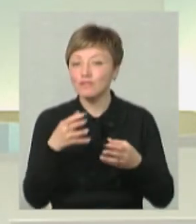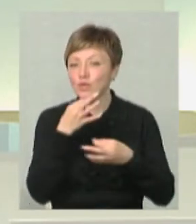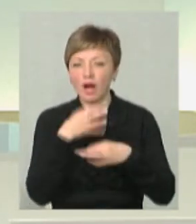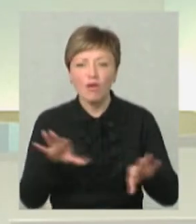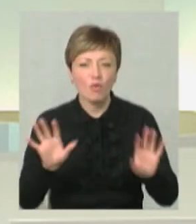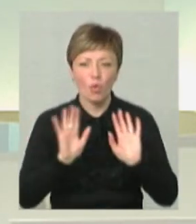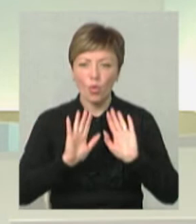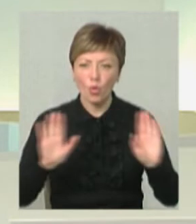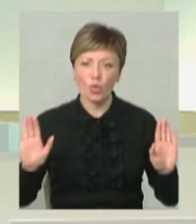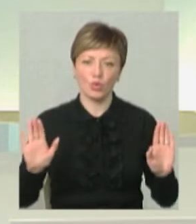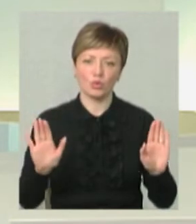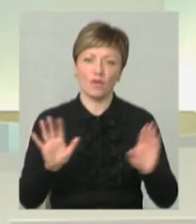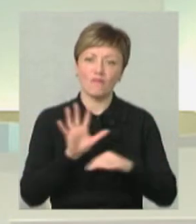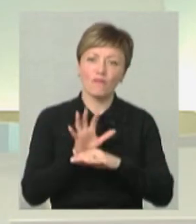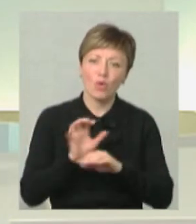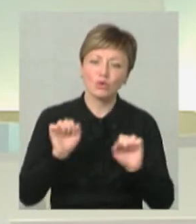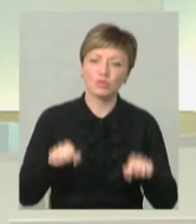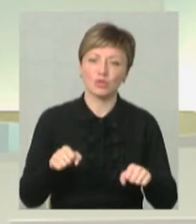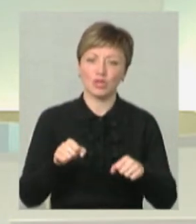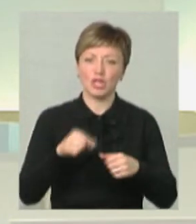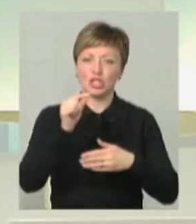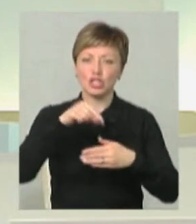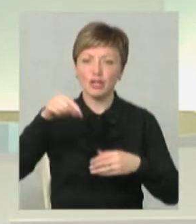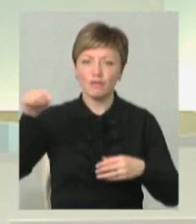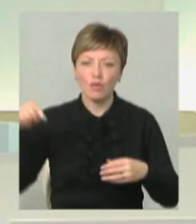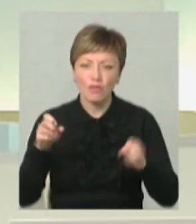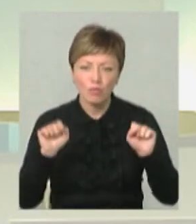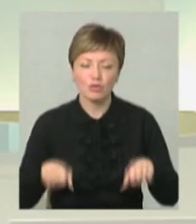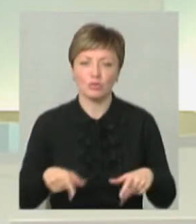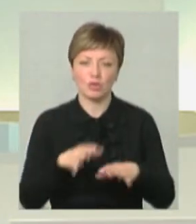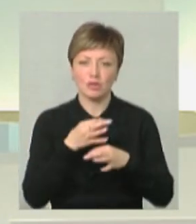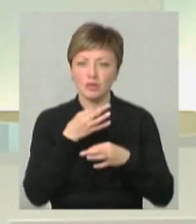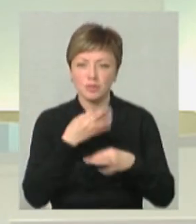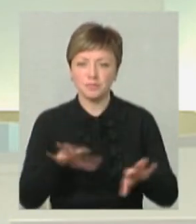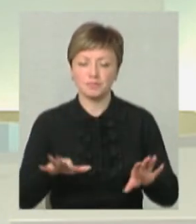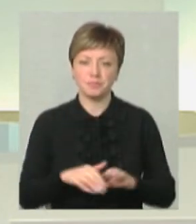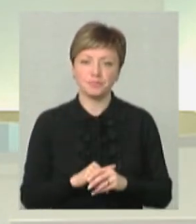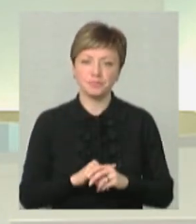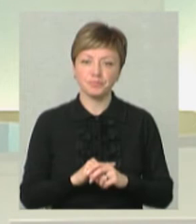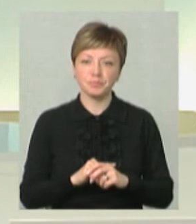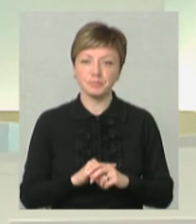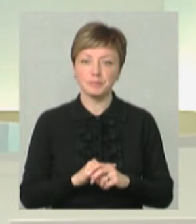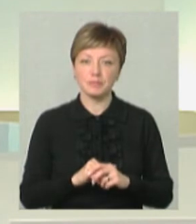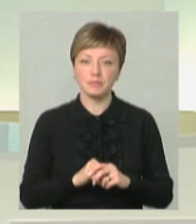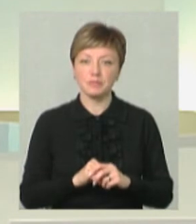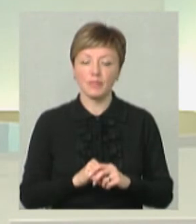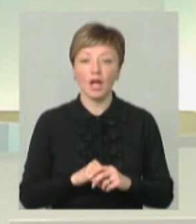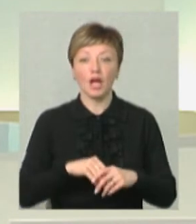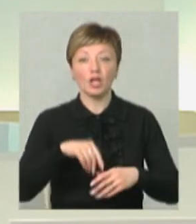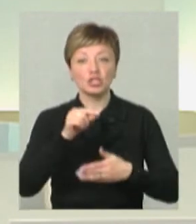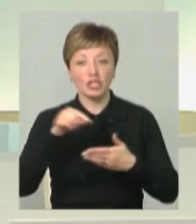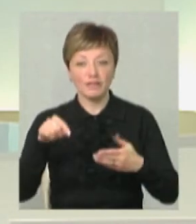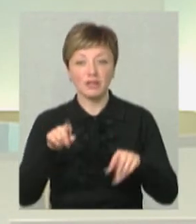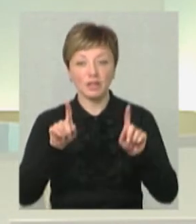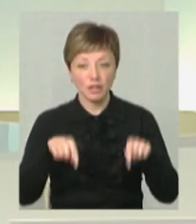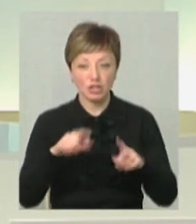фотографія, тобто він може бути шрифтовий абсолютно, розумієте, шрифтом одним вирішено, одним шрифтом, бо шрифти теж